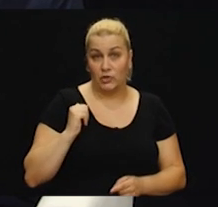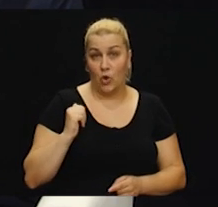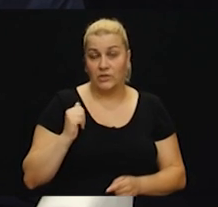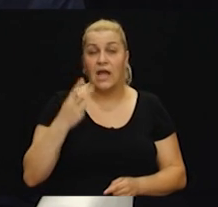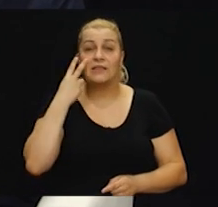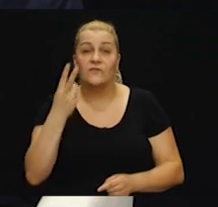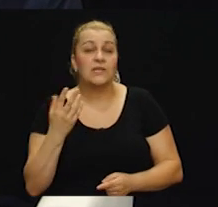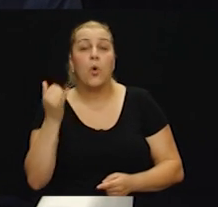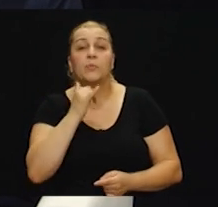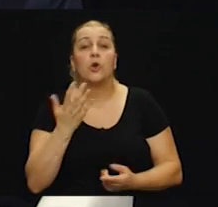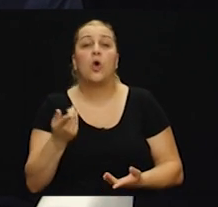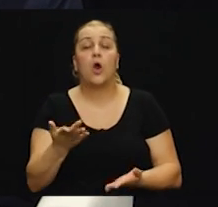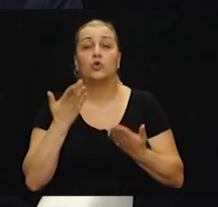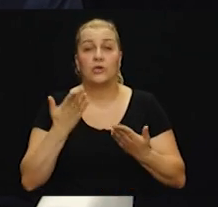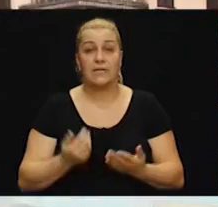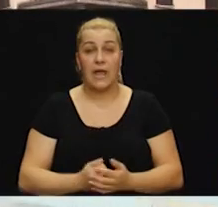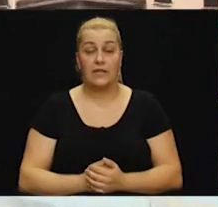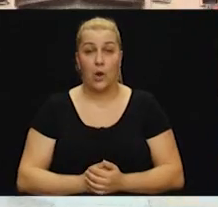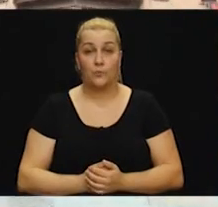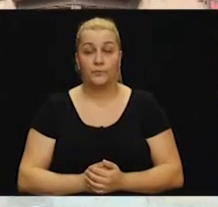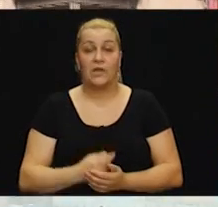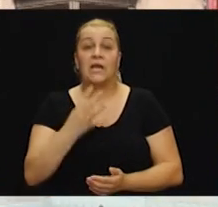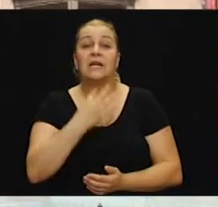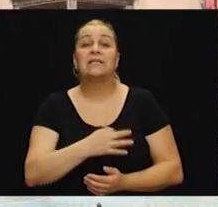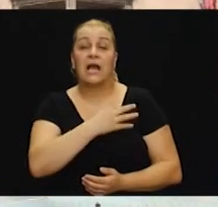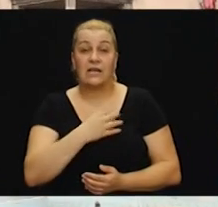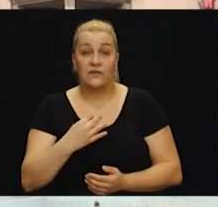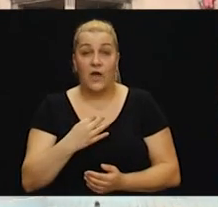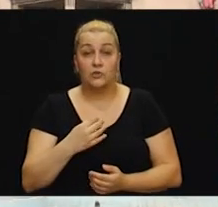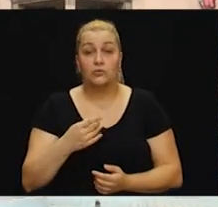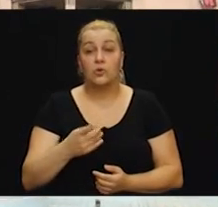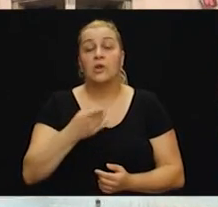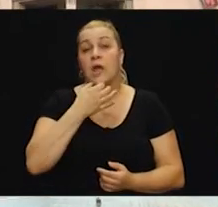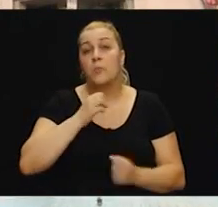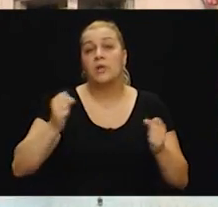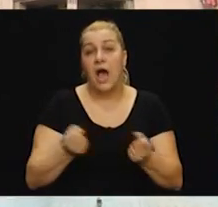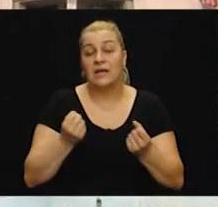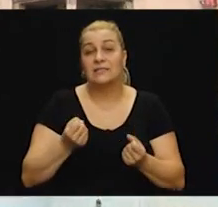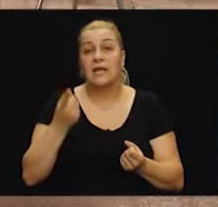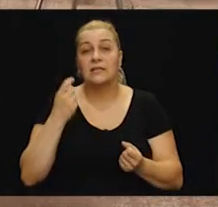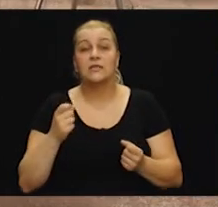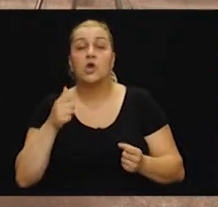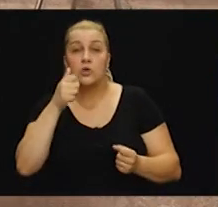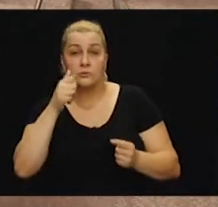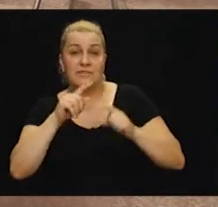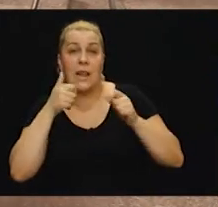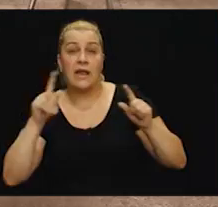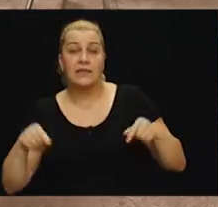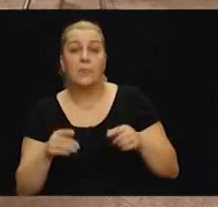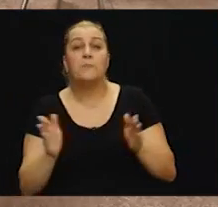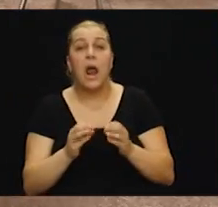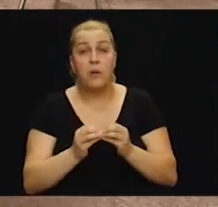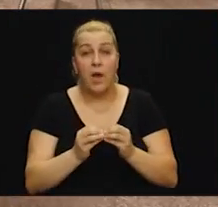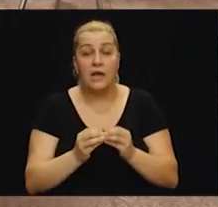pa da vidimo u ovom prilogu kako je to sve izgledalo. Za Hrvatsko u puno redlje, najvredniji rezultat akcije zelene table male bare bilo je konačno